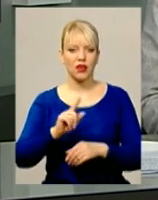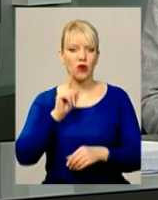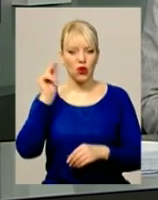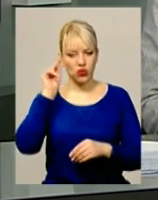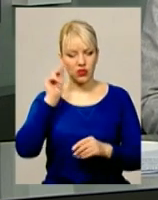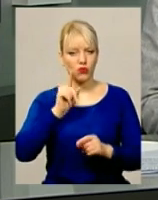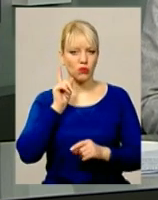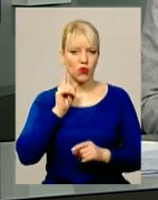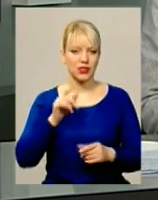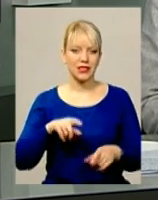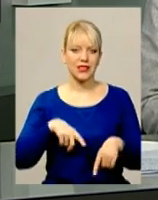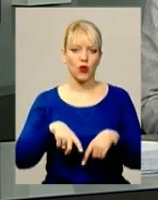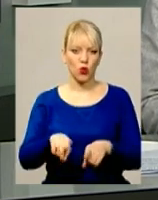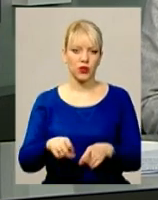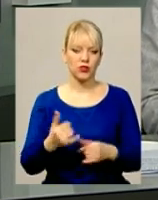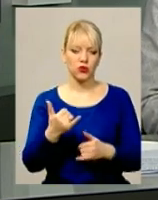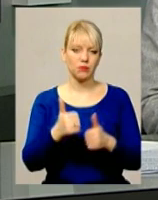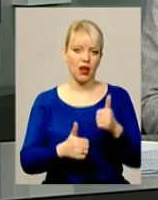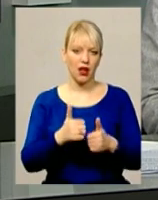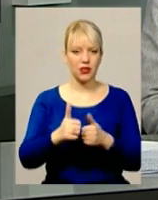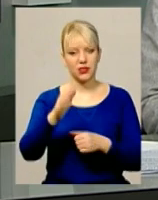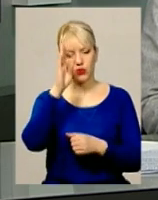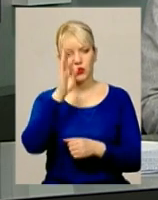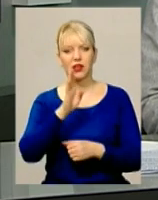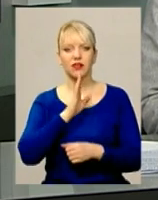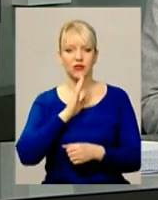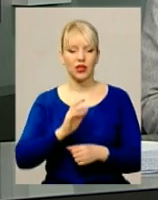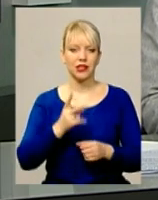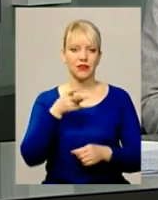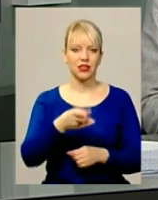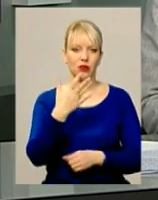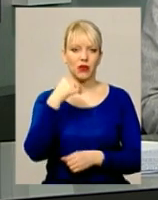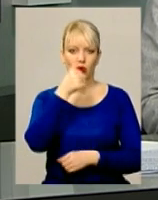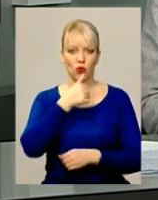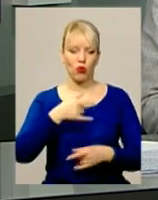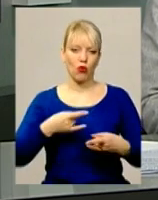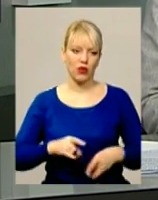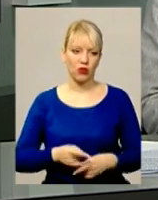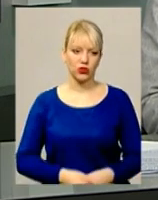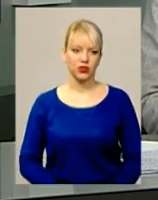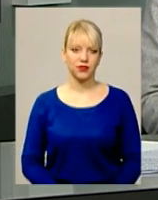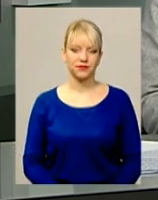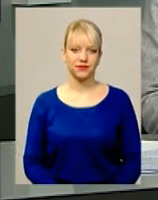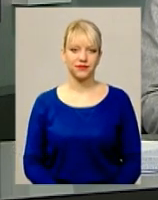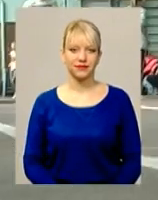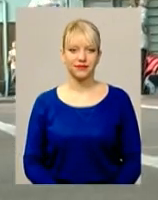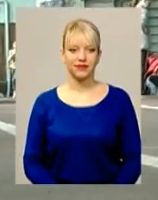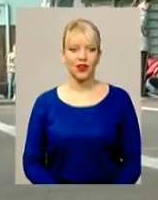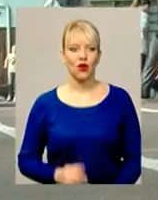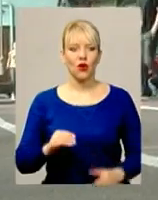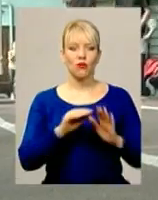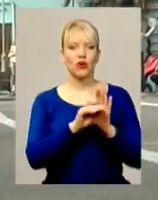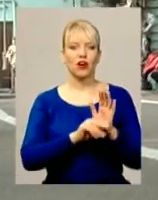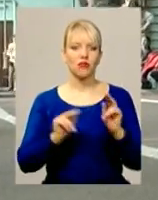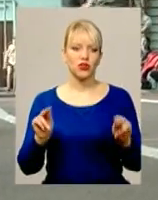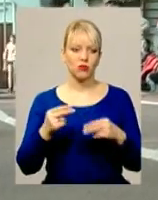з легкої атлетики. Цього разу змагалися юнаки та дівчата 2005 року народження і молодші. У програмі